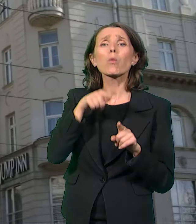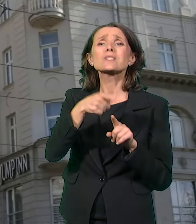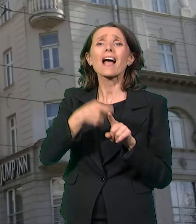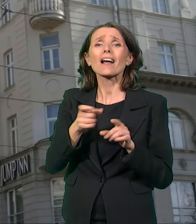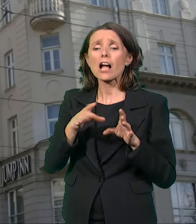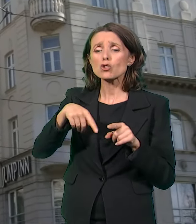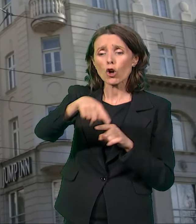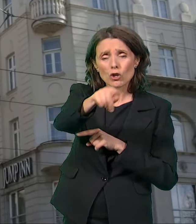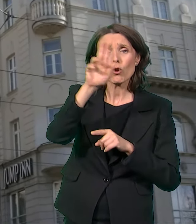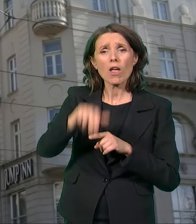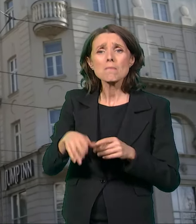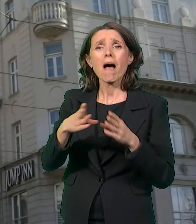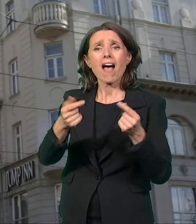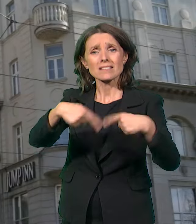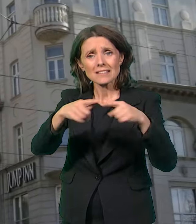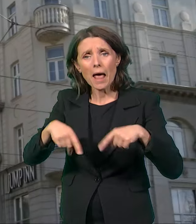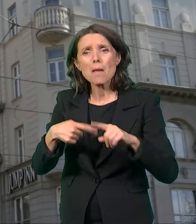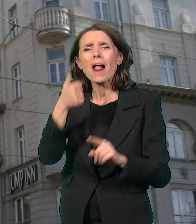nastavljaju posao svog oca.